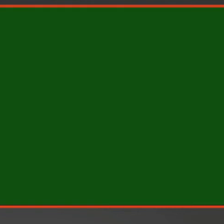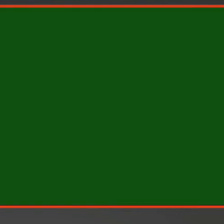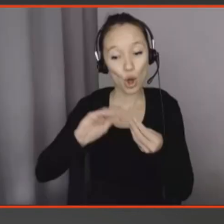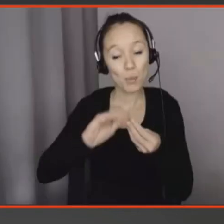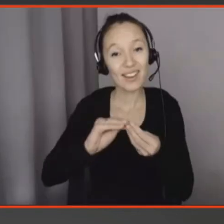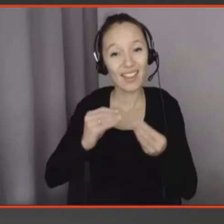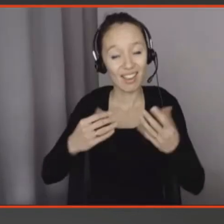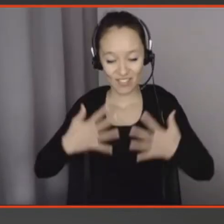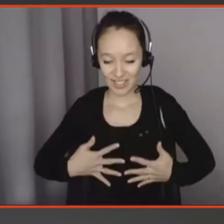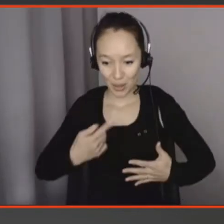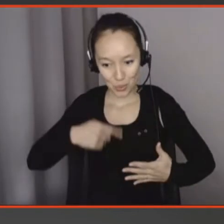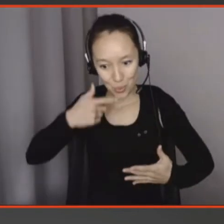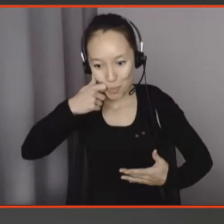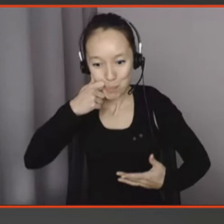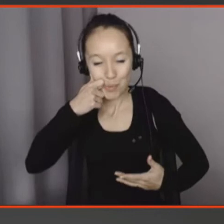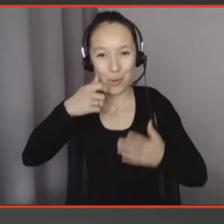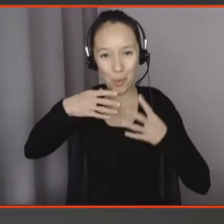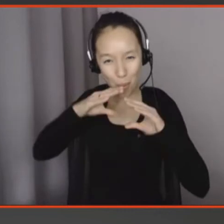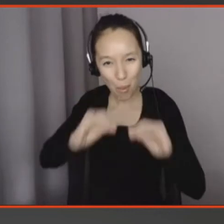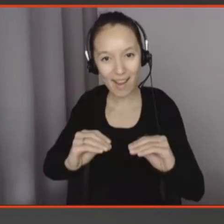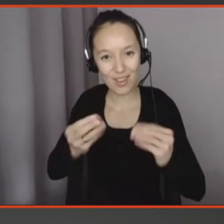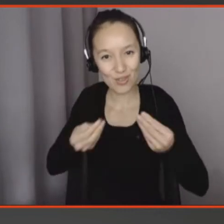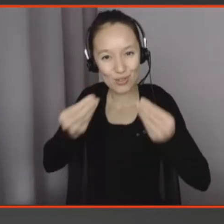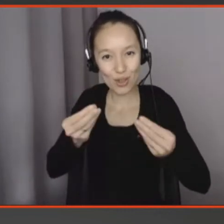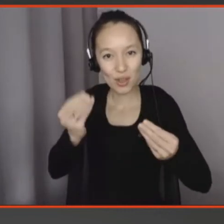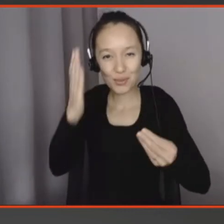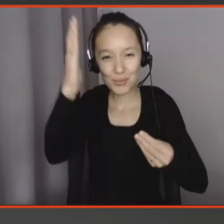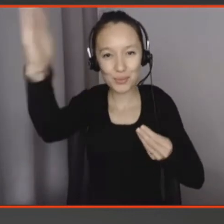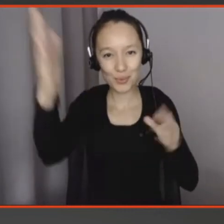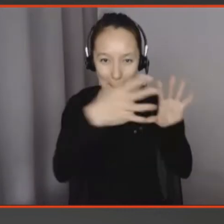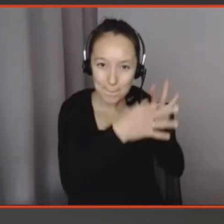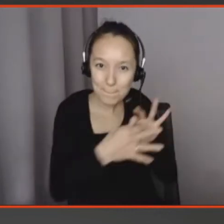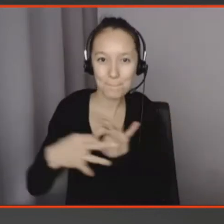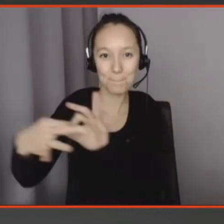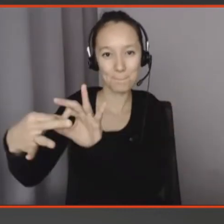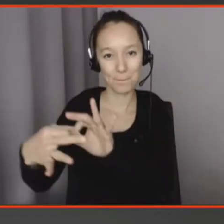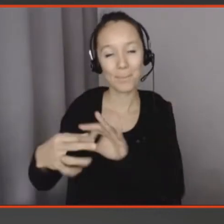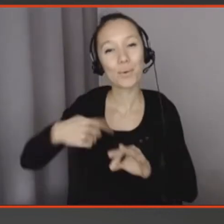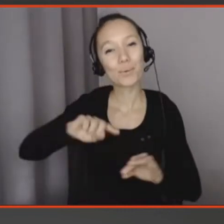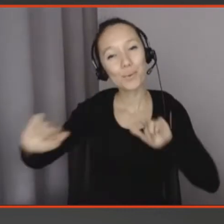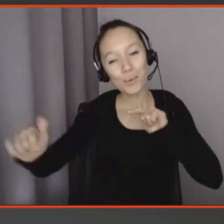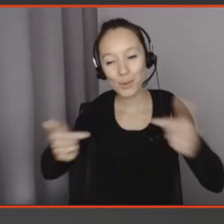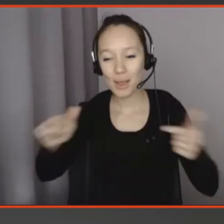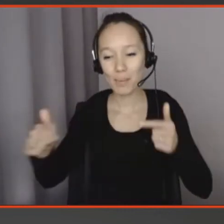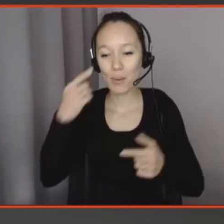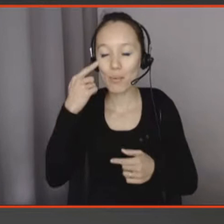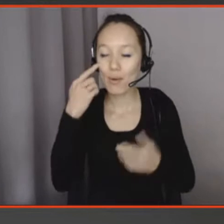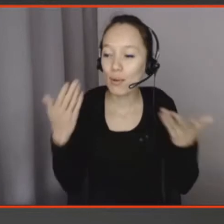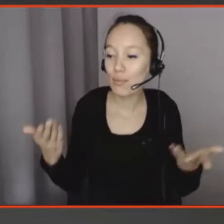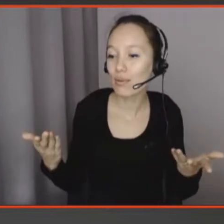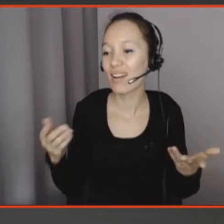demande pas aux gens de se projeter, on leur donne vraiment un futur possible et on écoute les débats autour de ça pour comprendre qu'est-ce qui va être désirable, quelles sont les valeurs des gens.